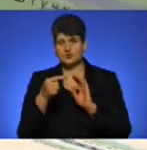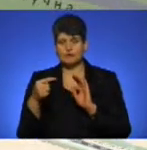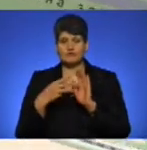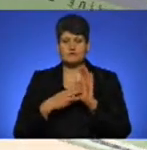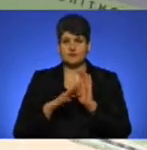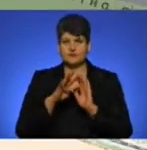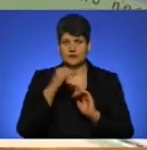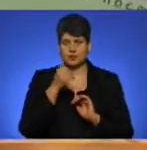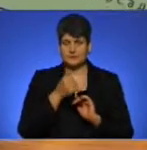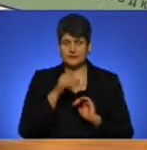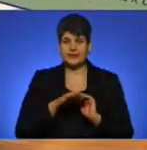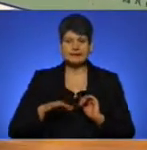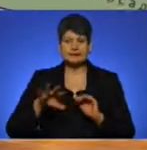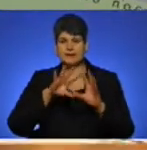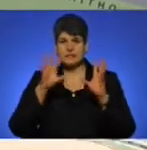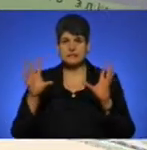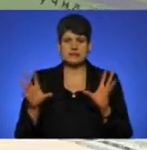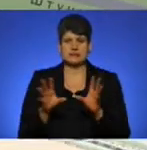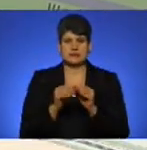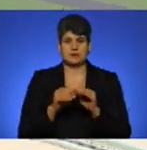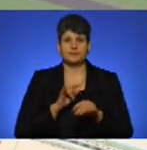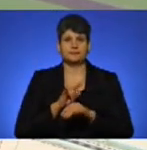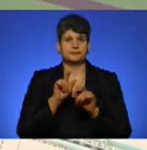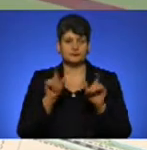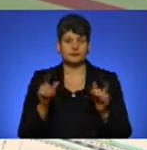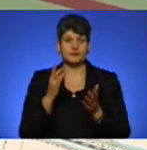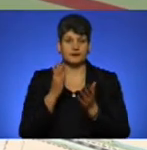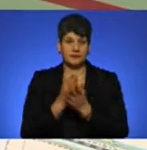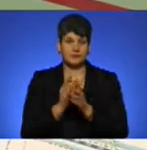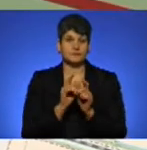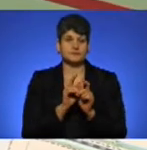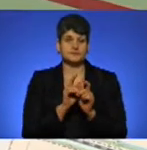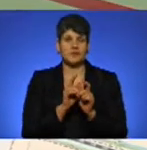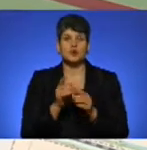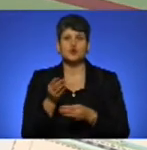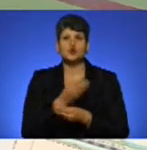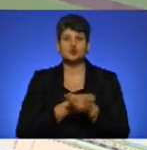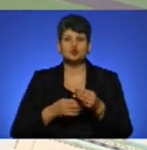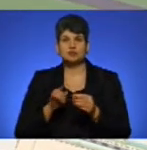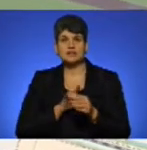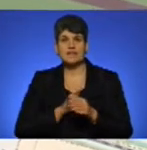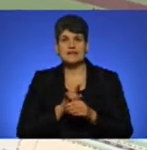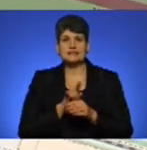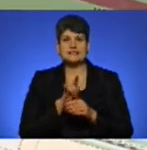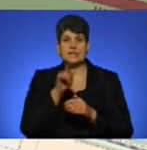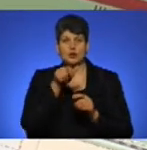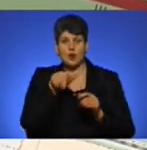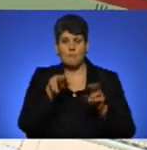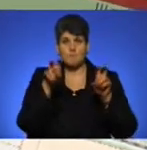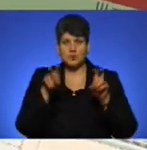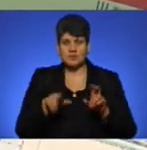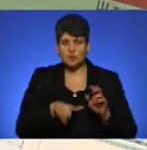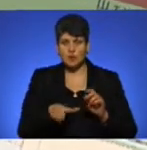роках. На території цілісного майнового комплексу розташовані такі об'єкти. Штучна злітно-посадкова смуга розміром